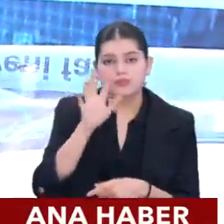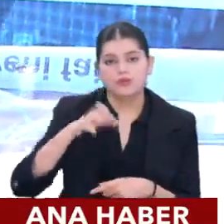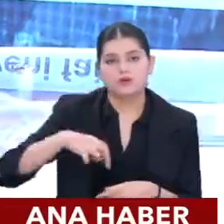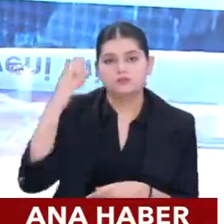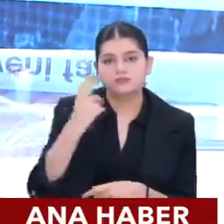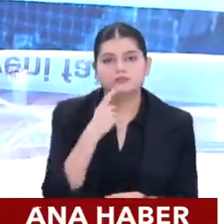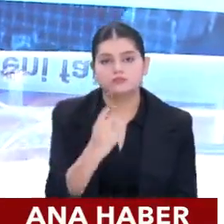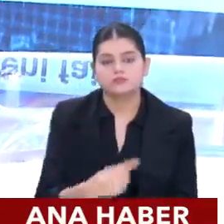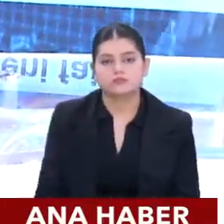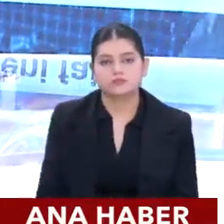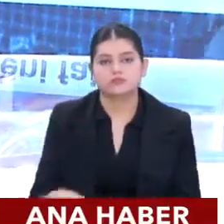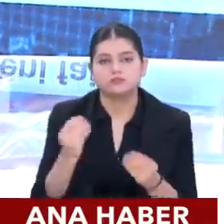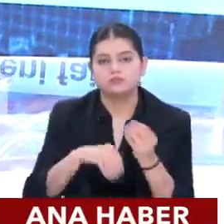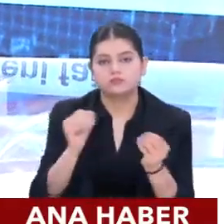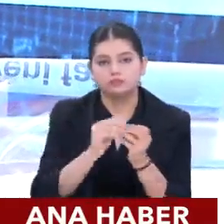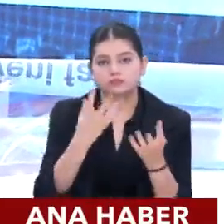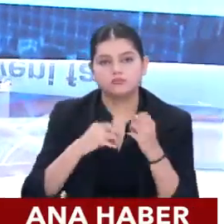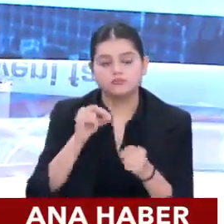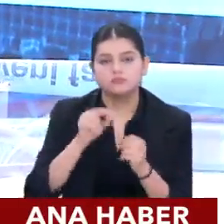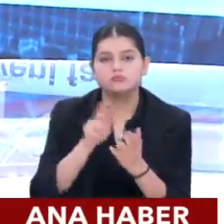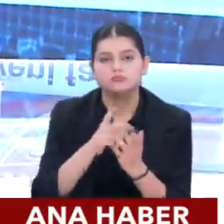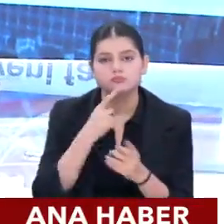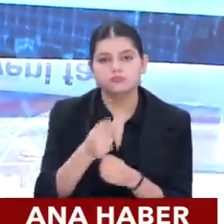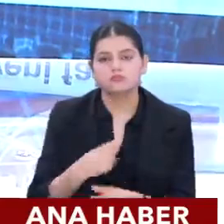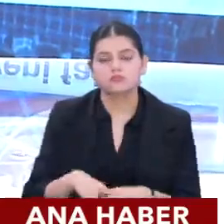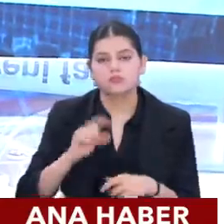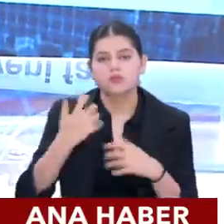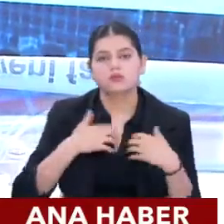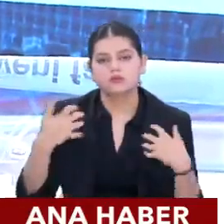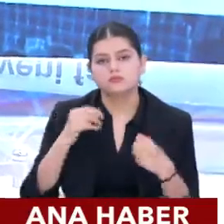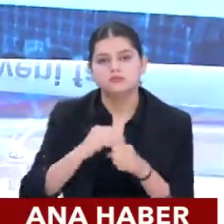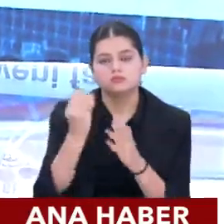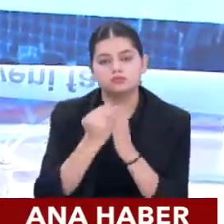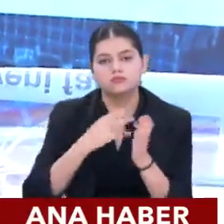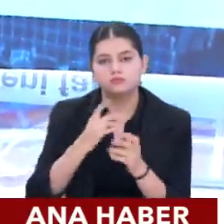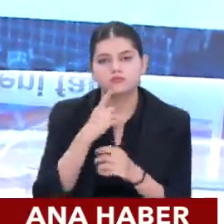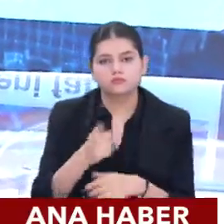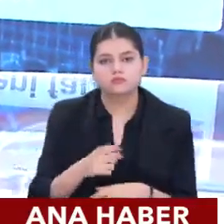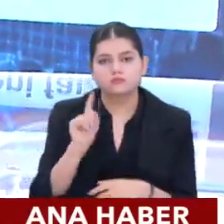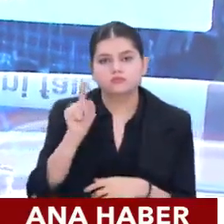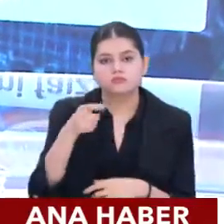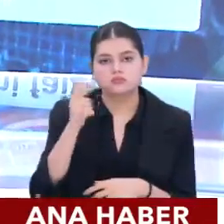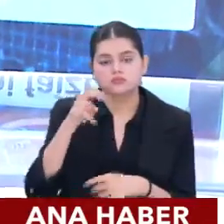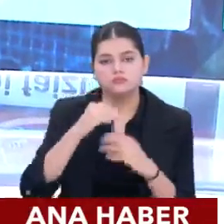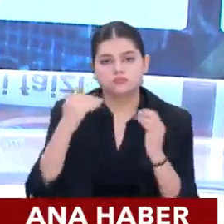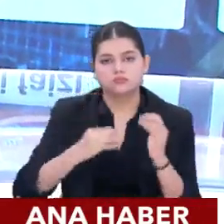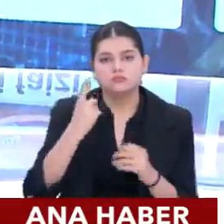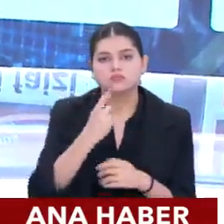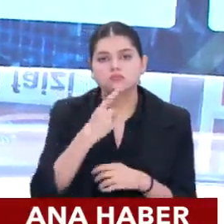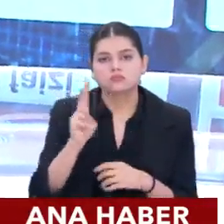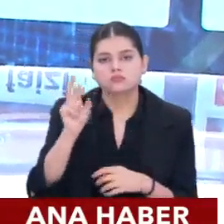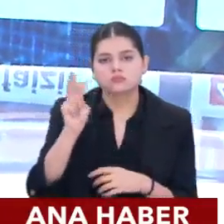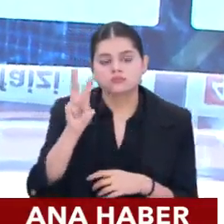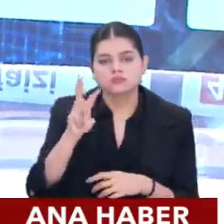'ye puan çıkarılmıştı. Faiz noktasında alınmıştı karar. Bir de güven endeksi sonuçları vardı. Onlar 1.8 azalmıştı.